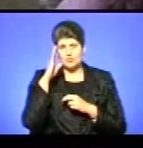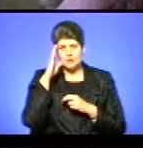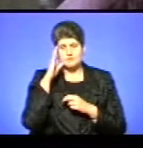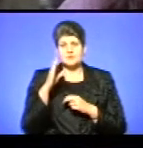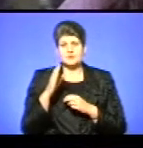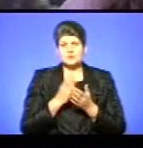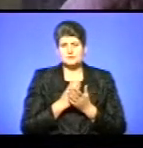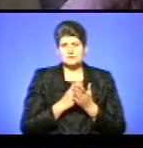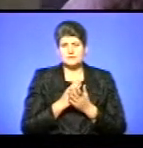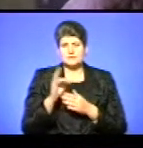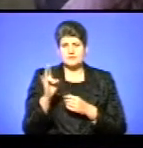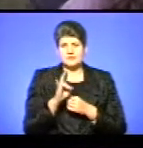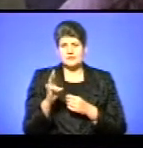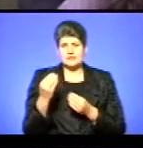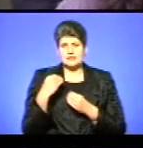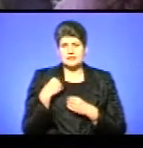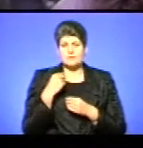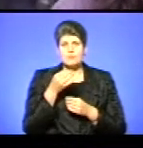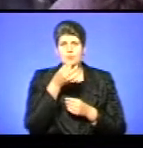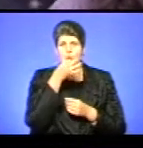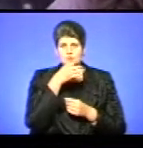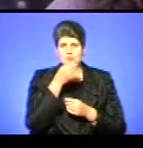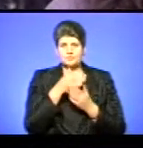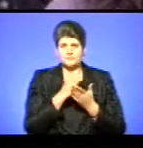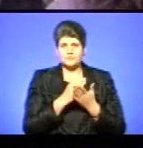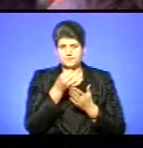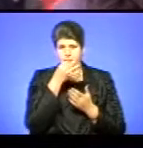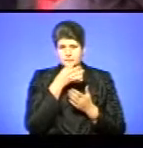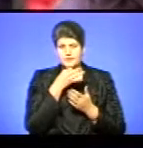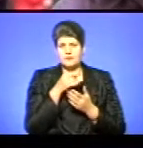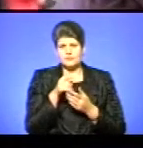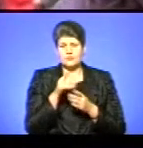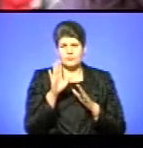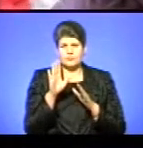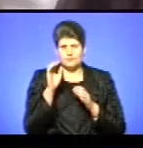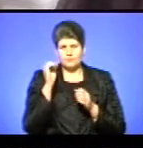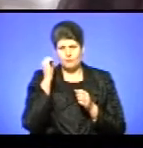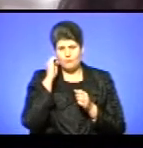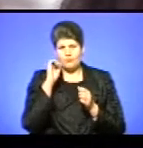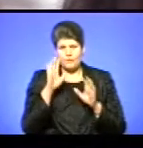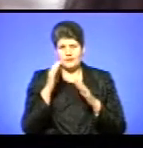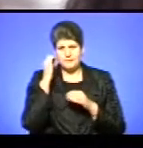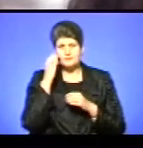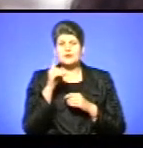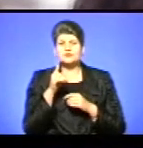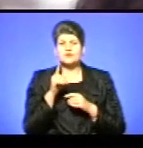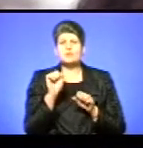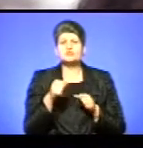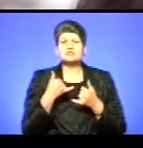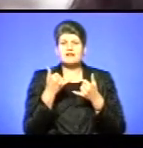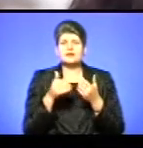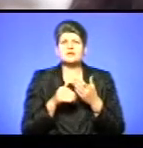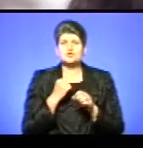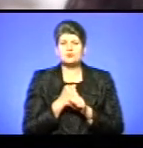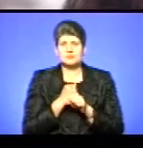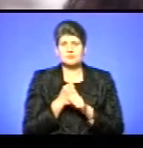церковний, і дав проскурку. Ну, Сергій, я впевнена, теж той момент пам'ятає, і він каже, що я можу для вас зробити?